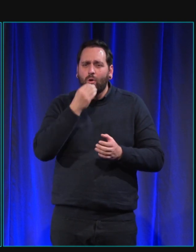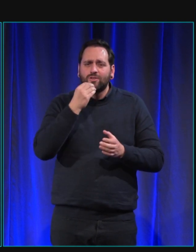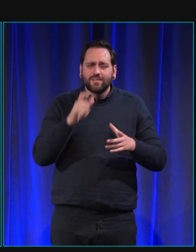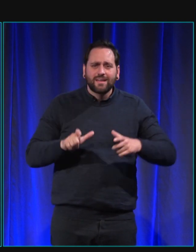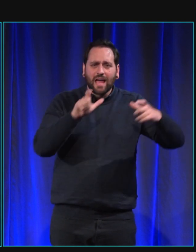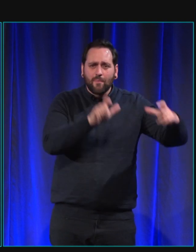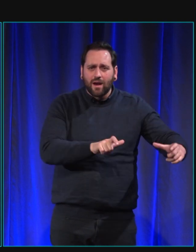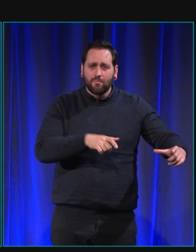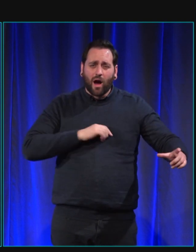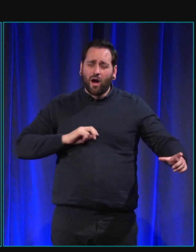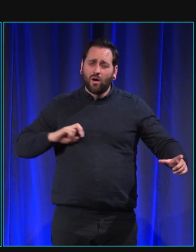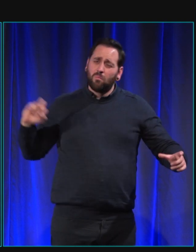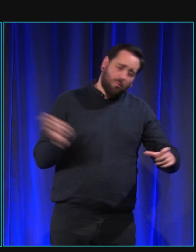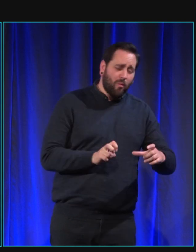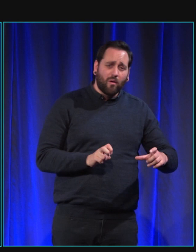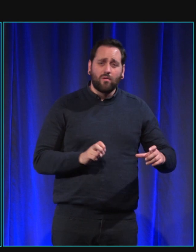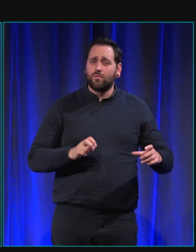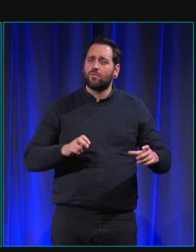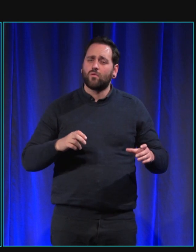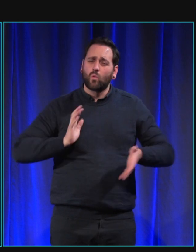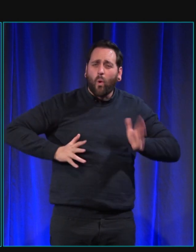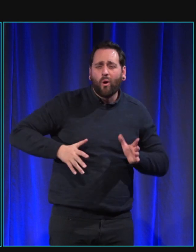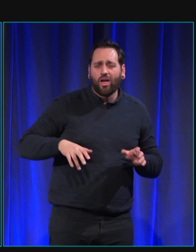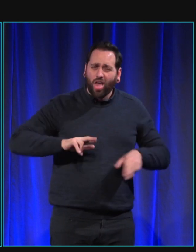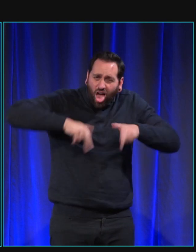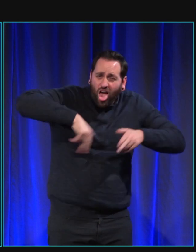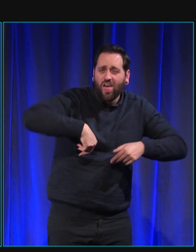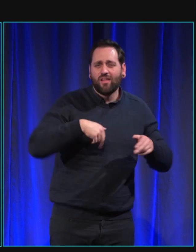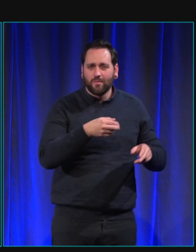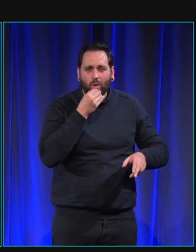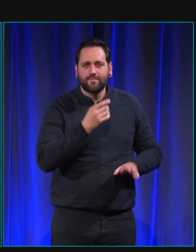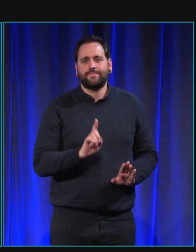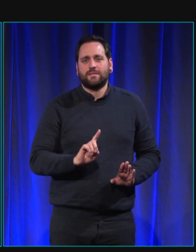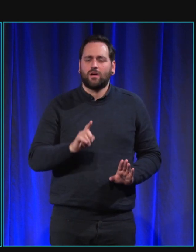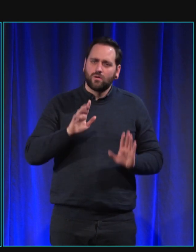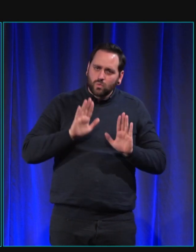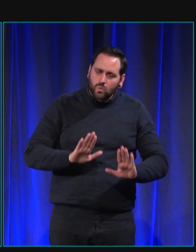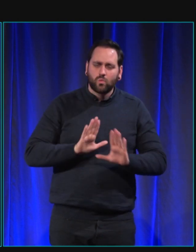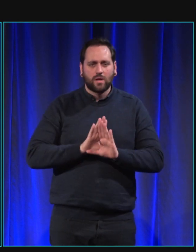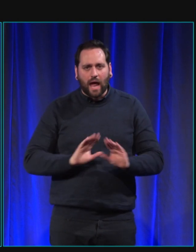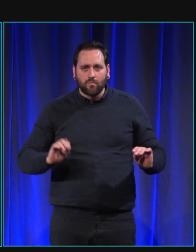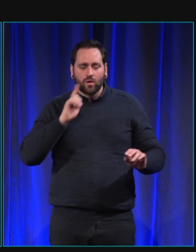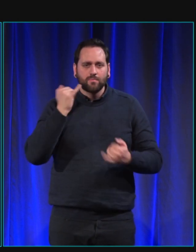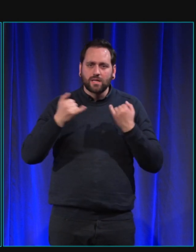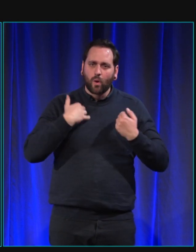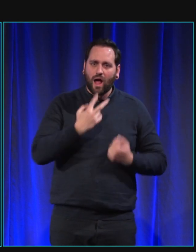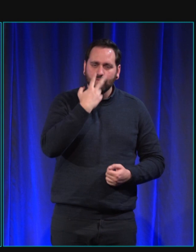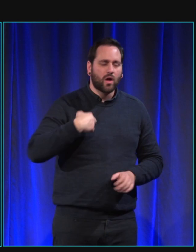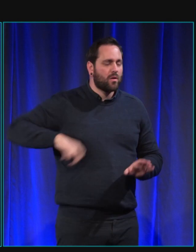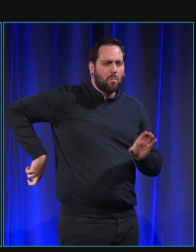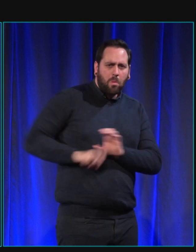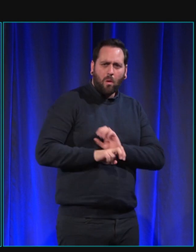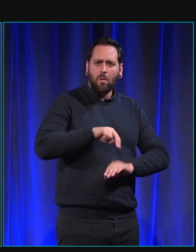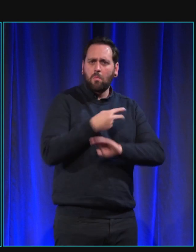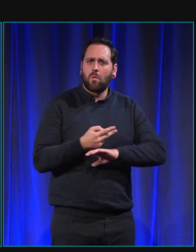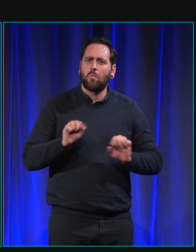nos jambes après on risque de tomber donc voilà il faut qu'ils attendent qu'on leur donne l'ordre d'après de manger une fois que c'est prêt on leur apprend aussi